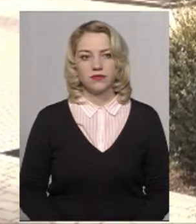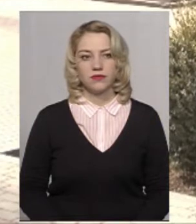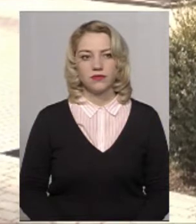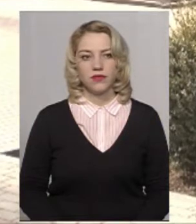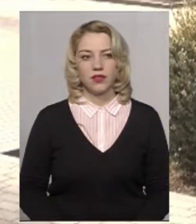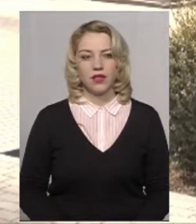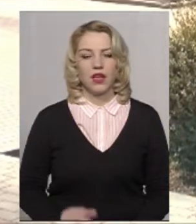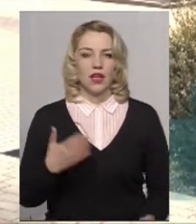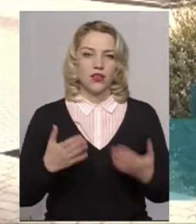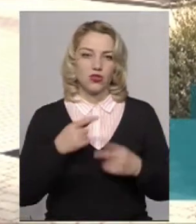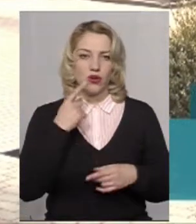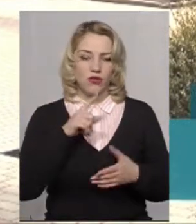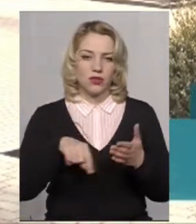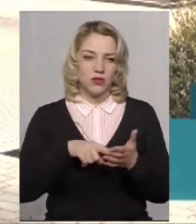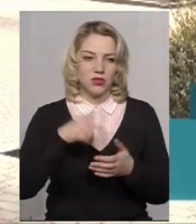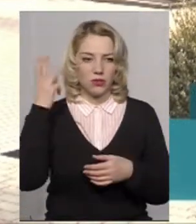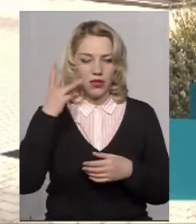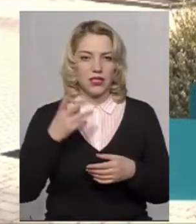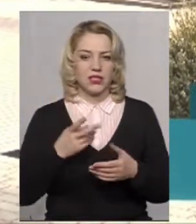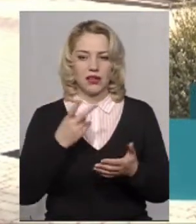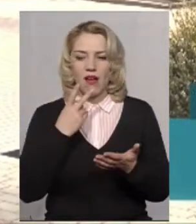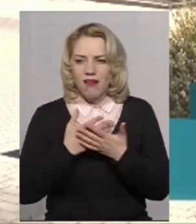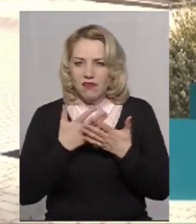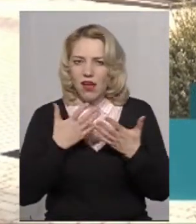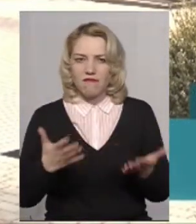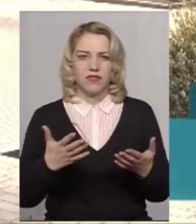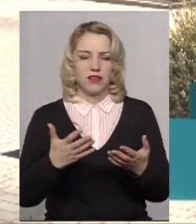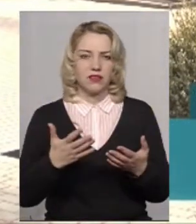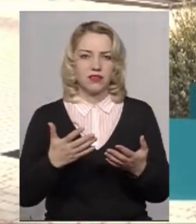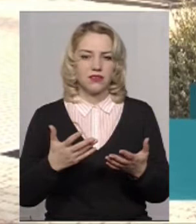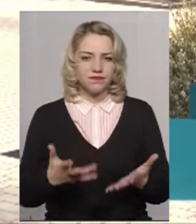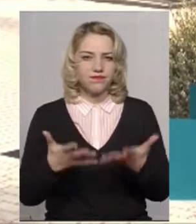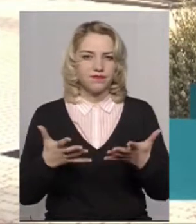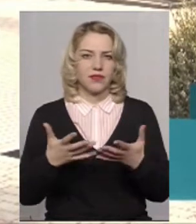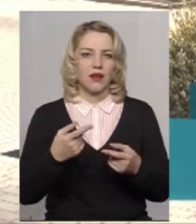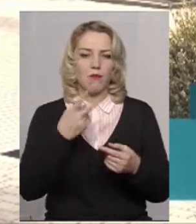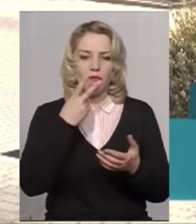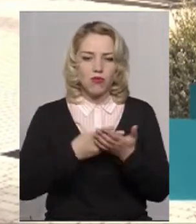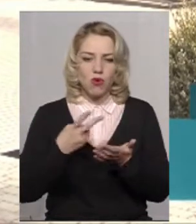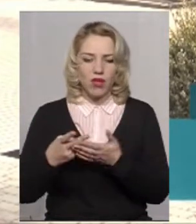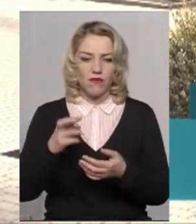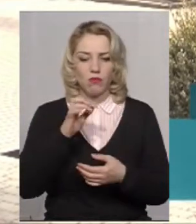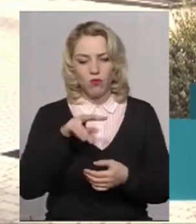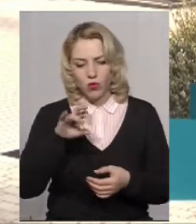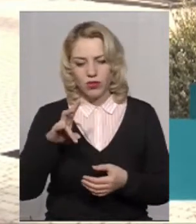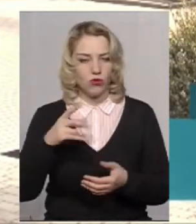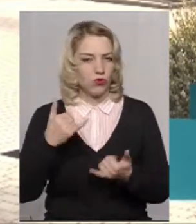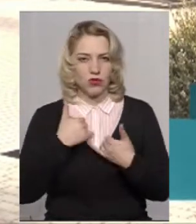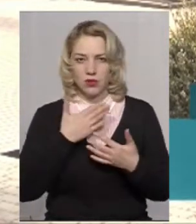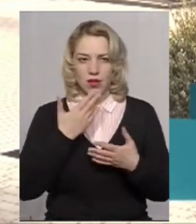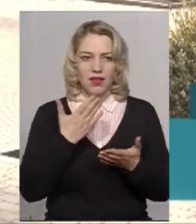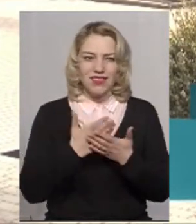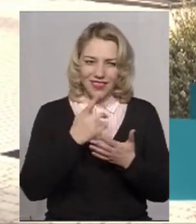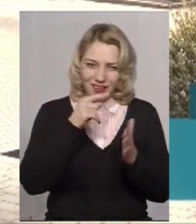Якщо брати по місту Хмельницькому, явних проявів булінгу в нас зараз немає. Є деякі схожі ознаки на